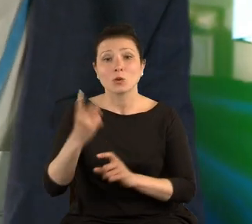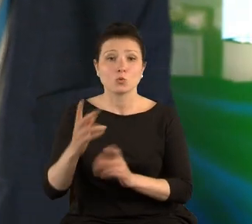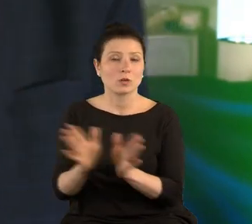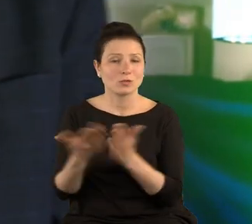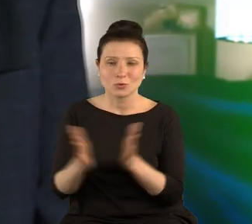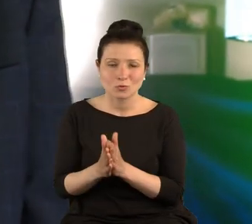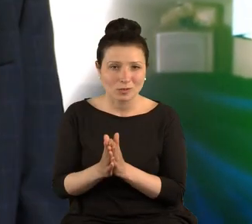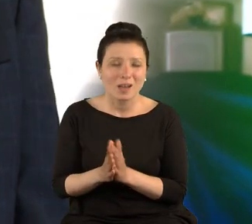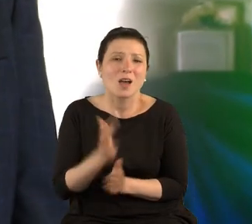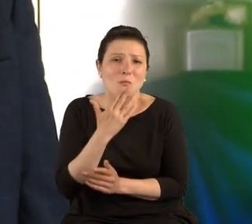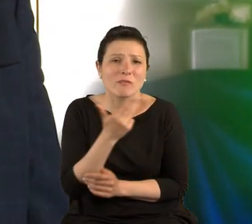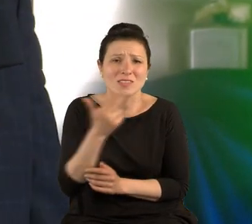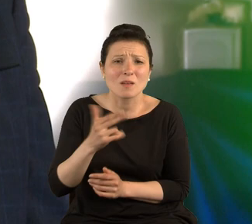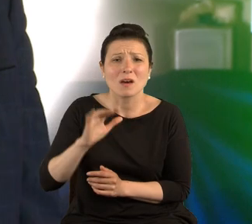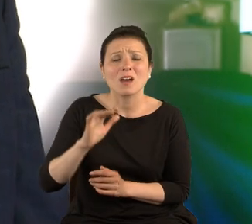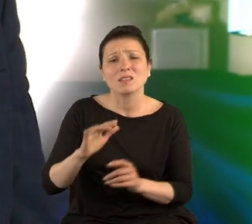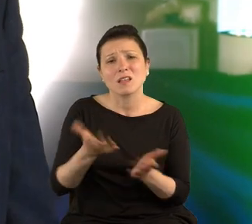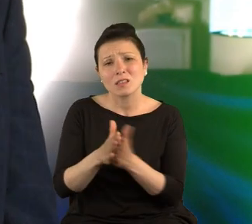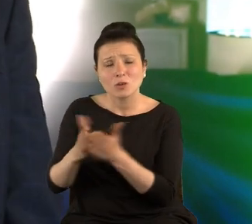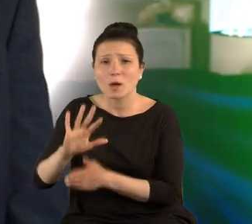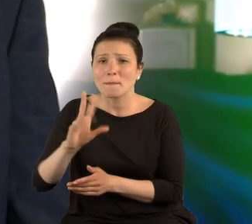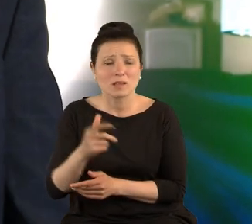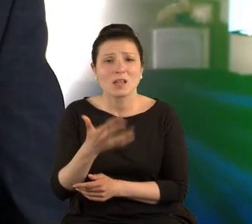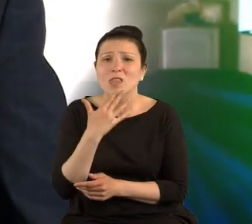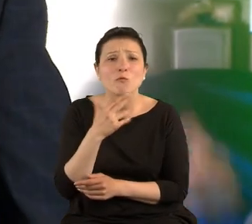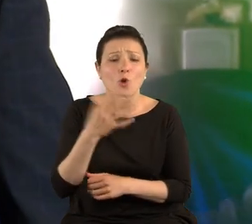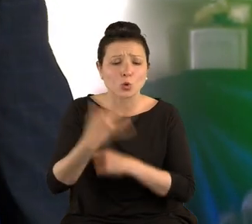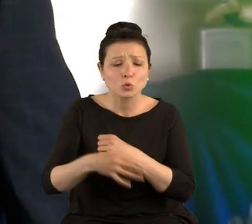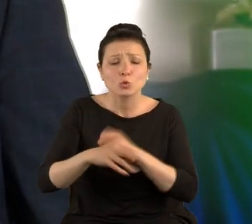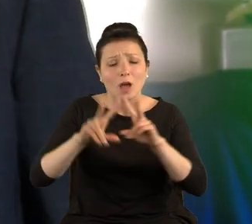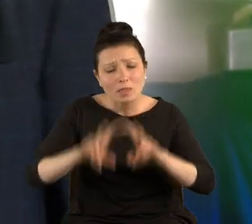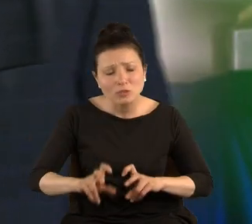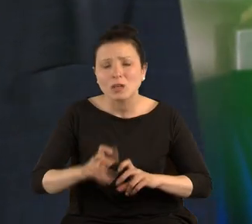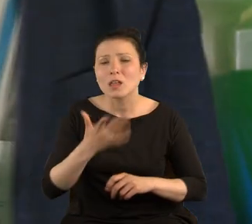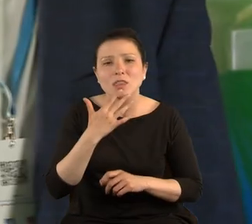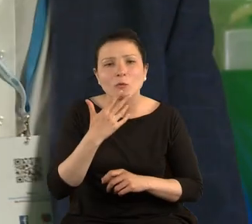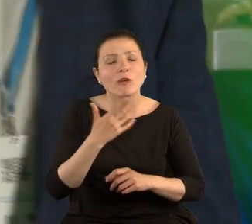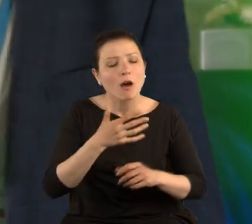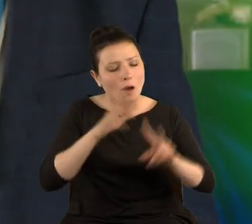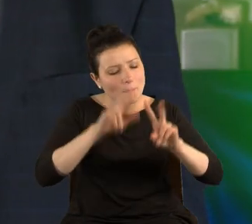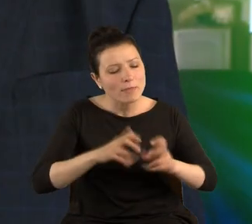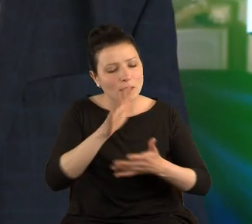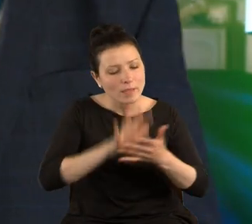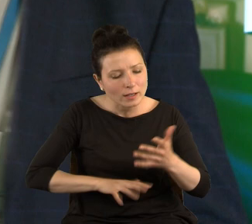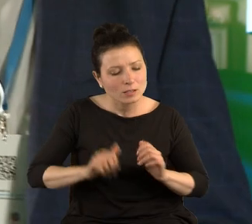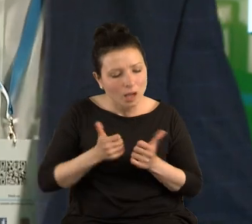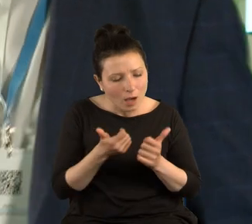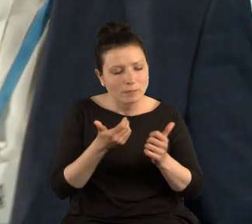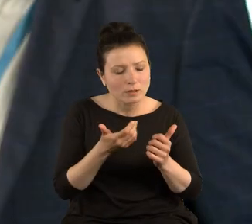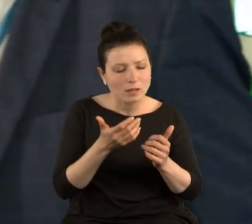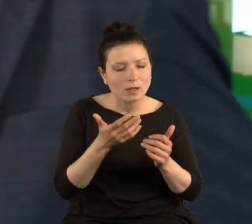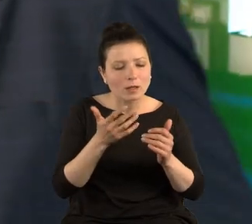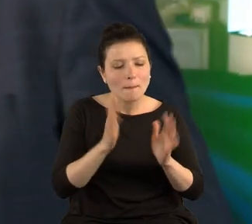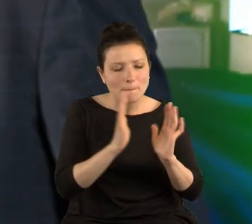literaturze pięknej. Nie mówię o studiach analitycznych, nie mówię o studiowaniu tekstów po to, żeby zbudować sobie logiczną strukturę